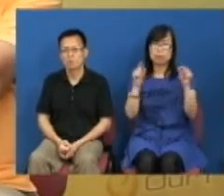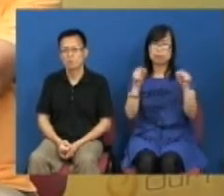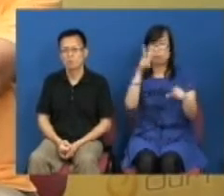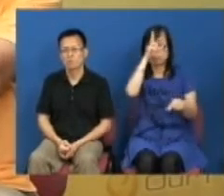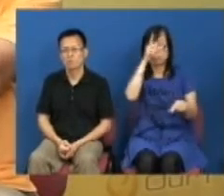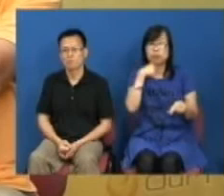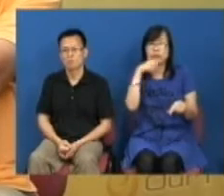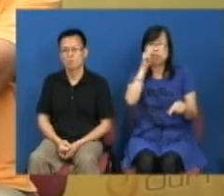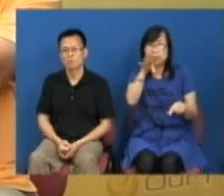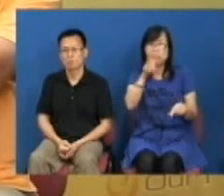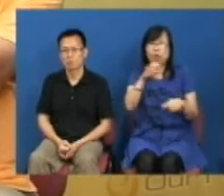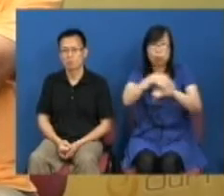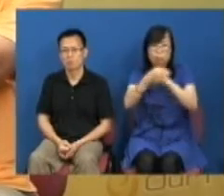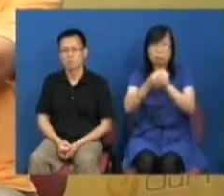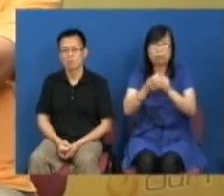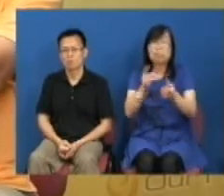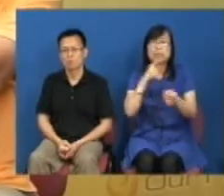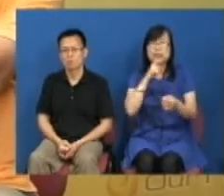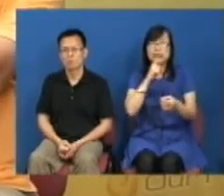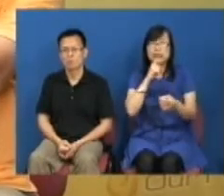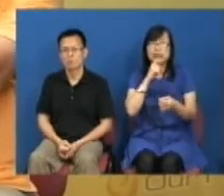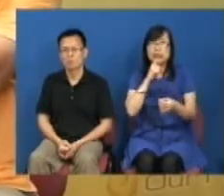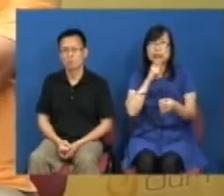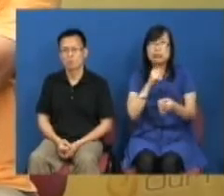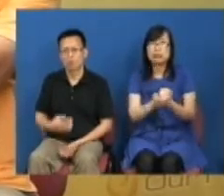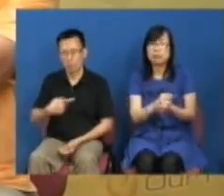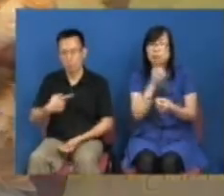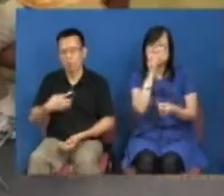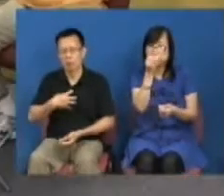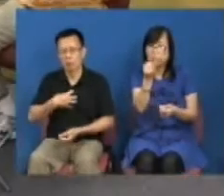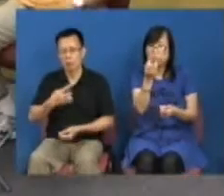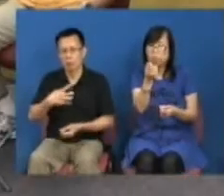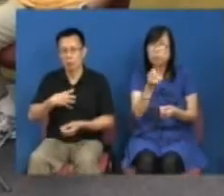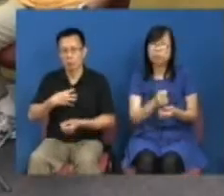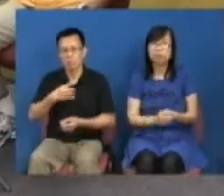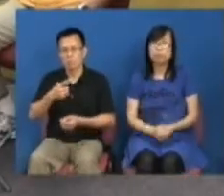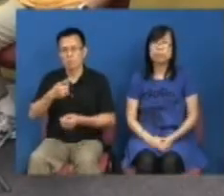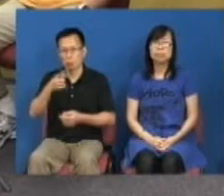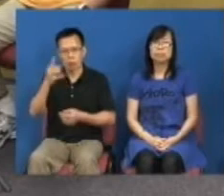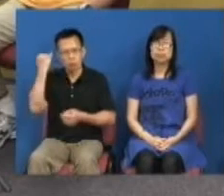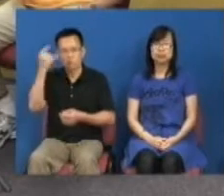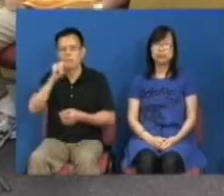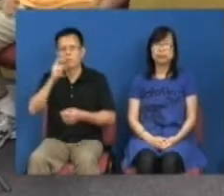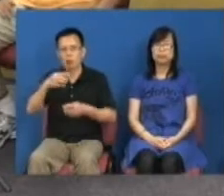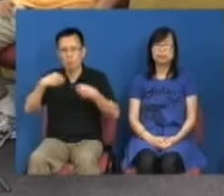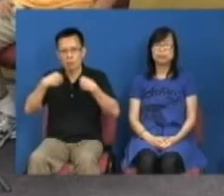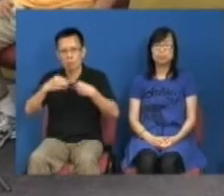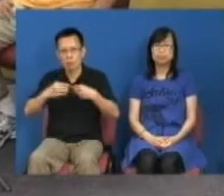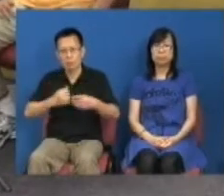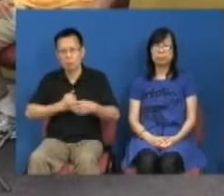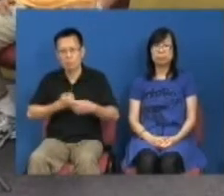你对国民教育是有谈无诈的我又觉得很重要我不知道你有没有教师朋友如果有的话你也要问他